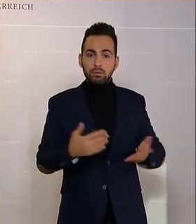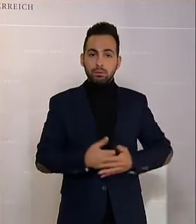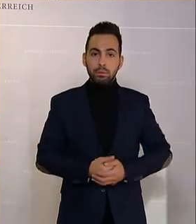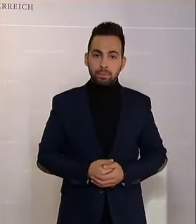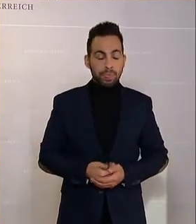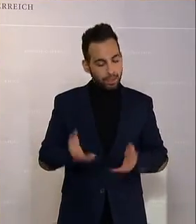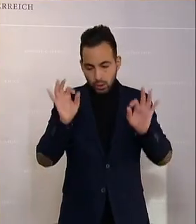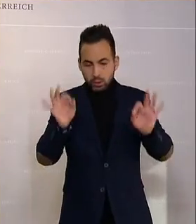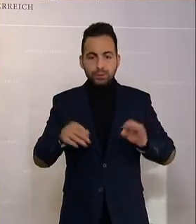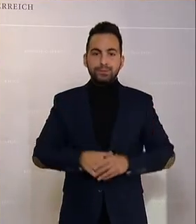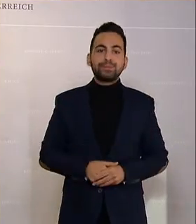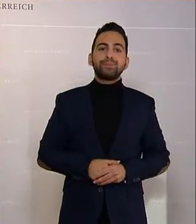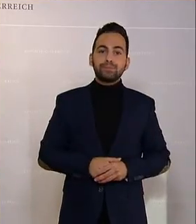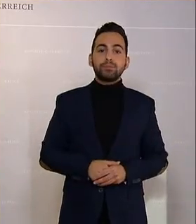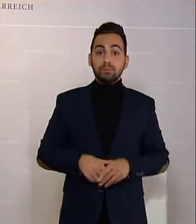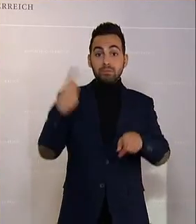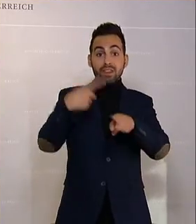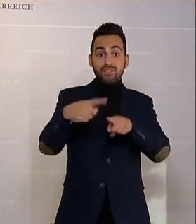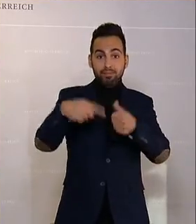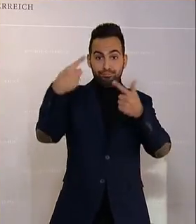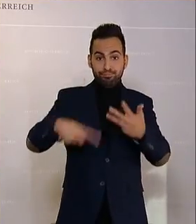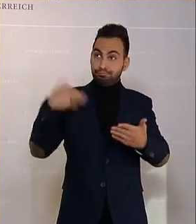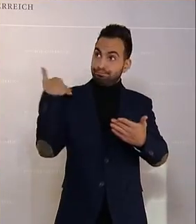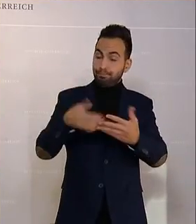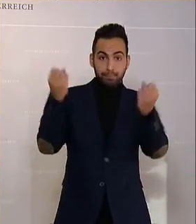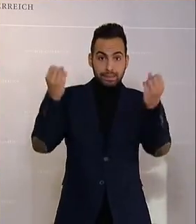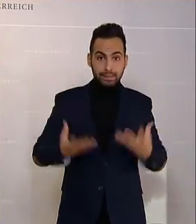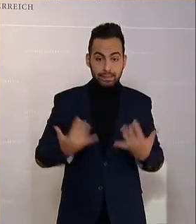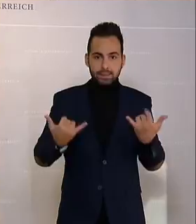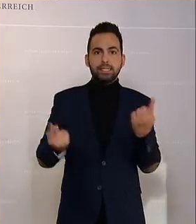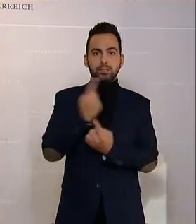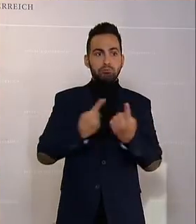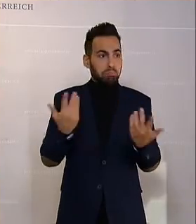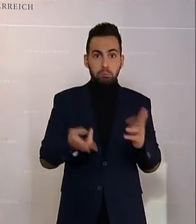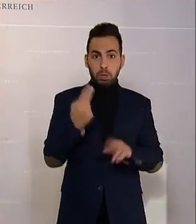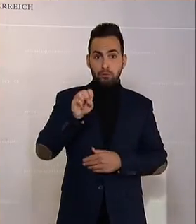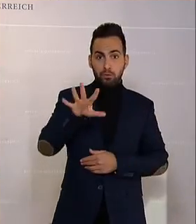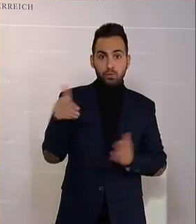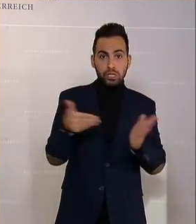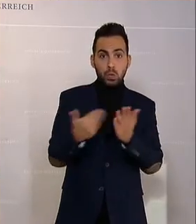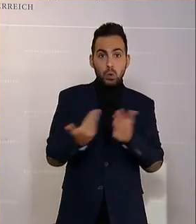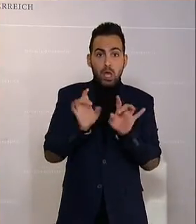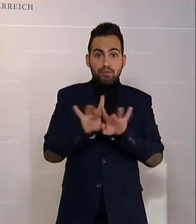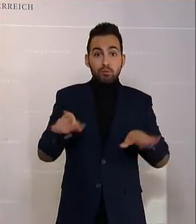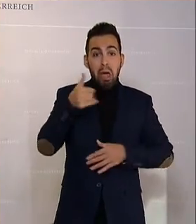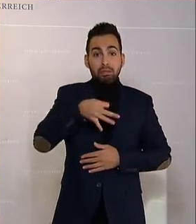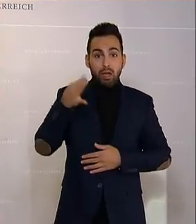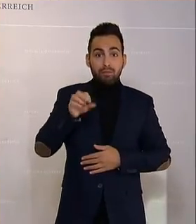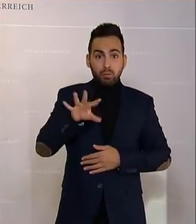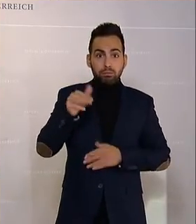Aber nun gut, die Fehler sind passiert und wir befinden uns in einer Situation mit knapp 15.000 Neuinfizierten pro Tag,